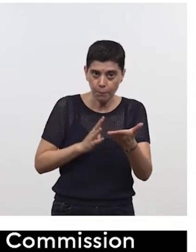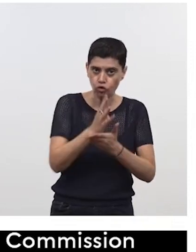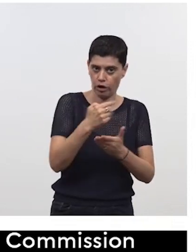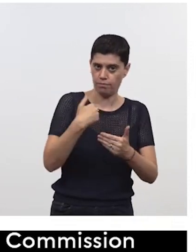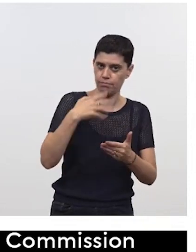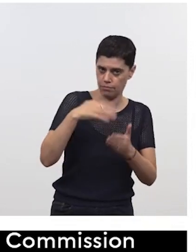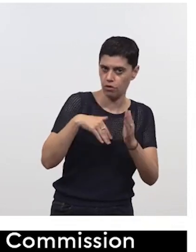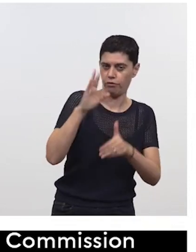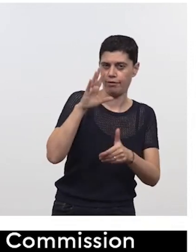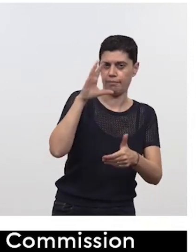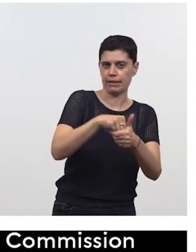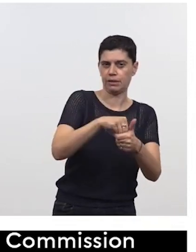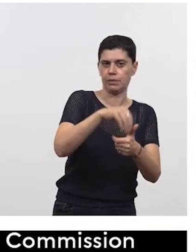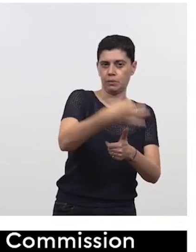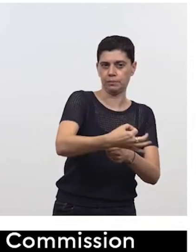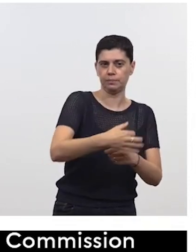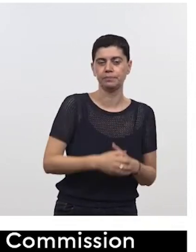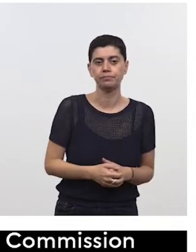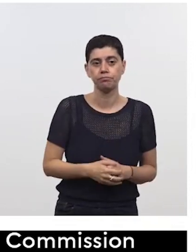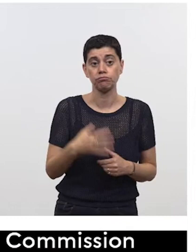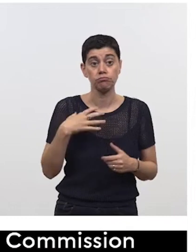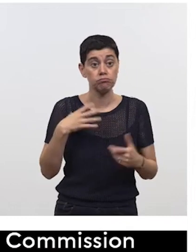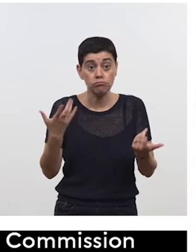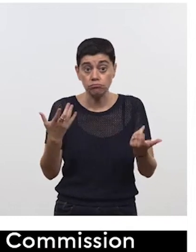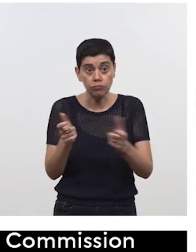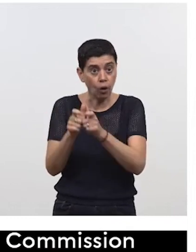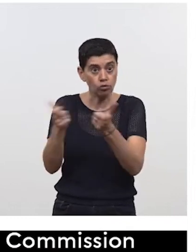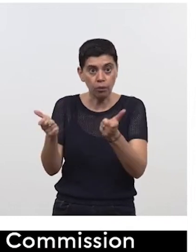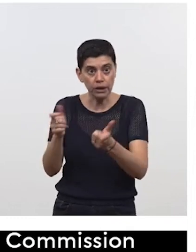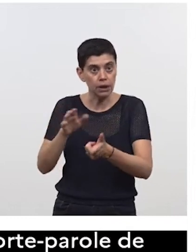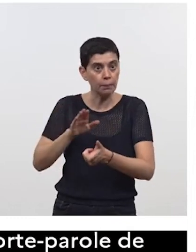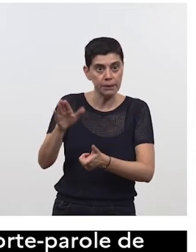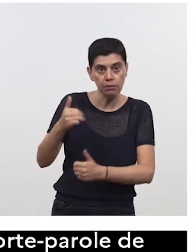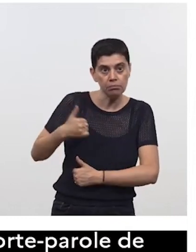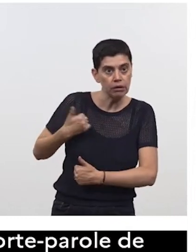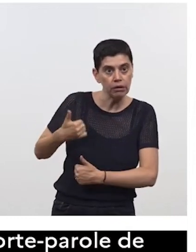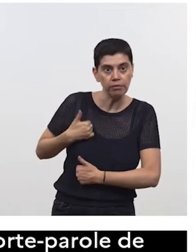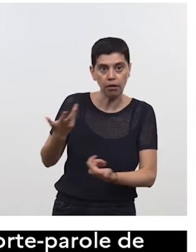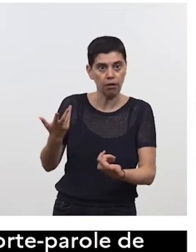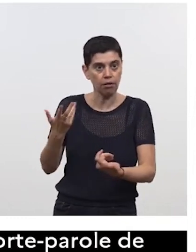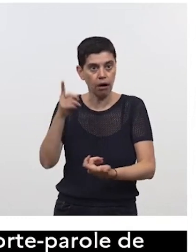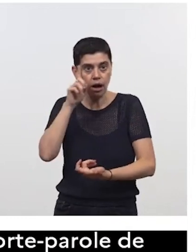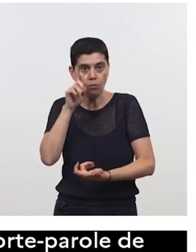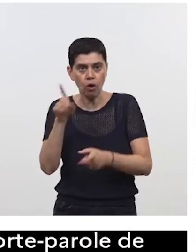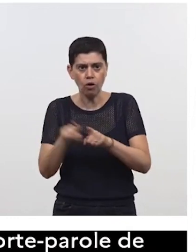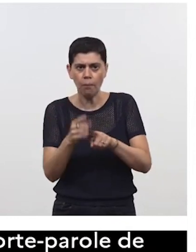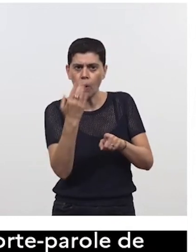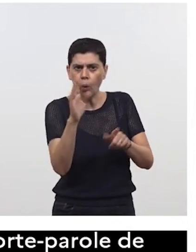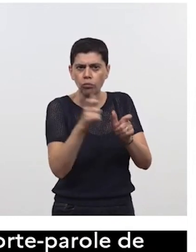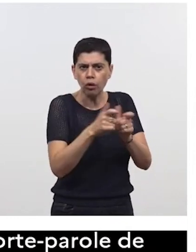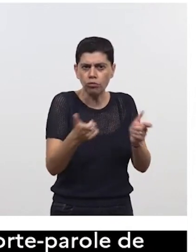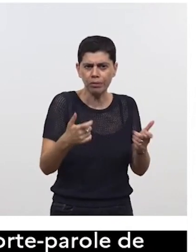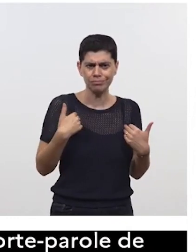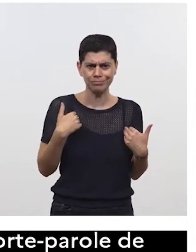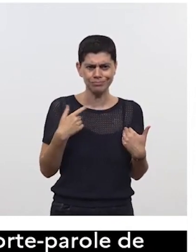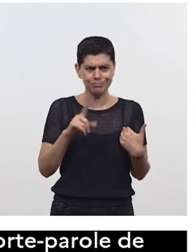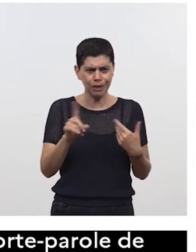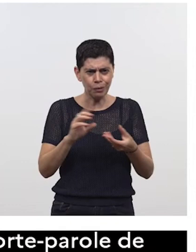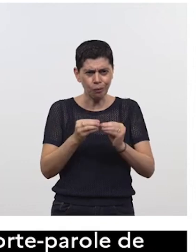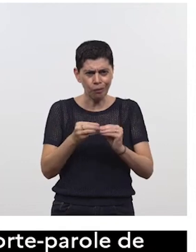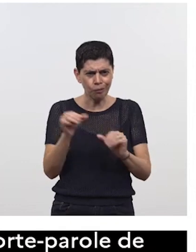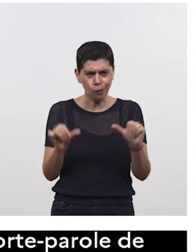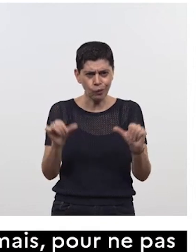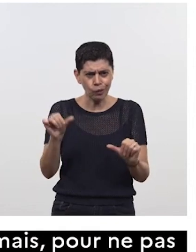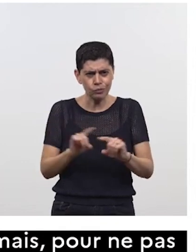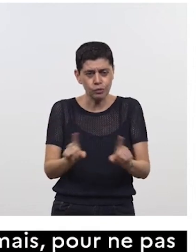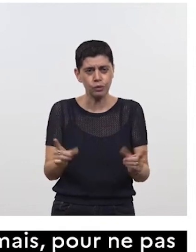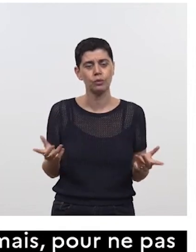'ont fait des entreprises d'armement allemandes, comme d'autres entreprises aussi, mais je ne pas où est le problème. Ce n'est pas une concurrence. Nous